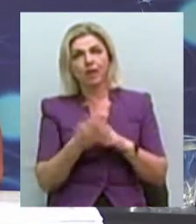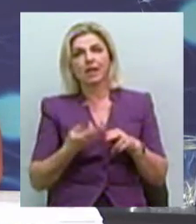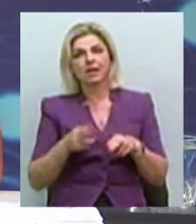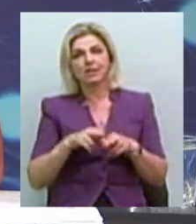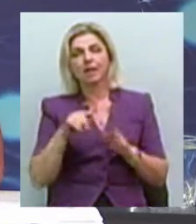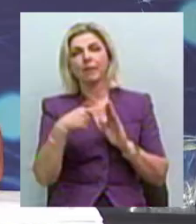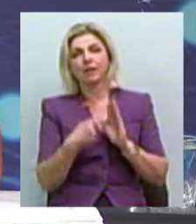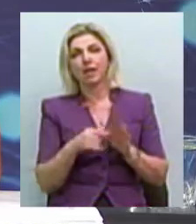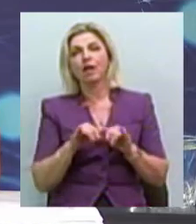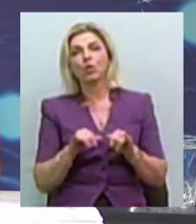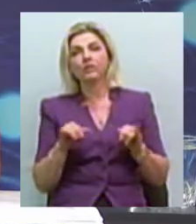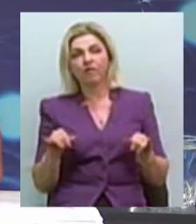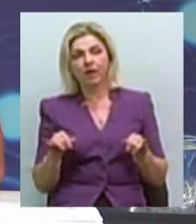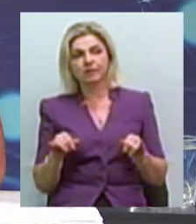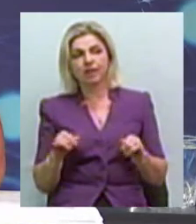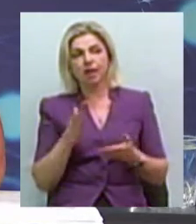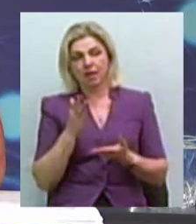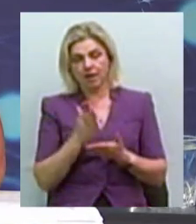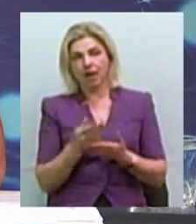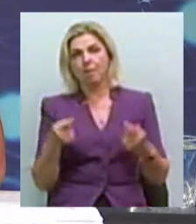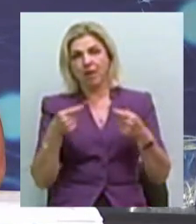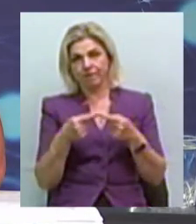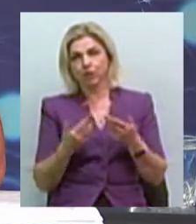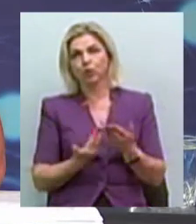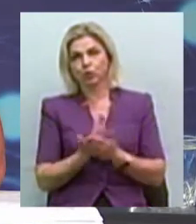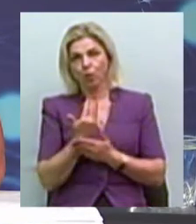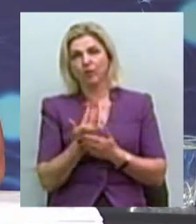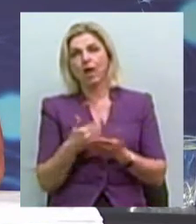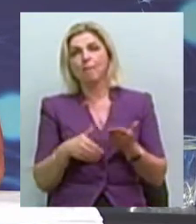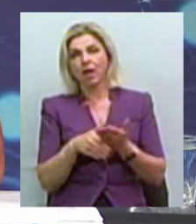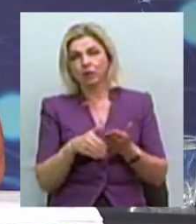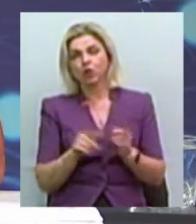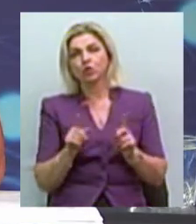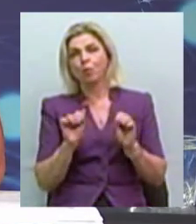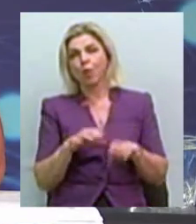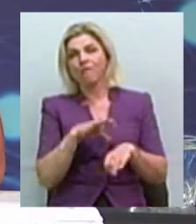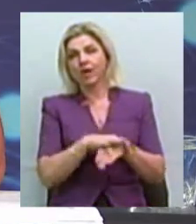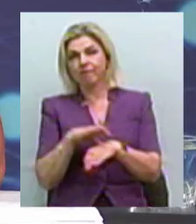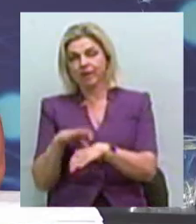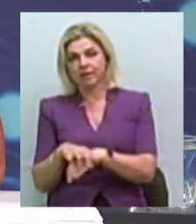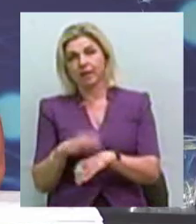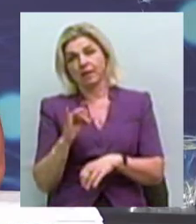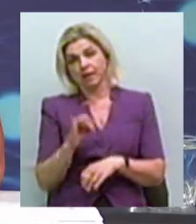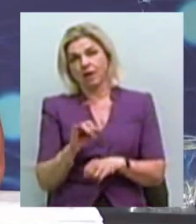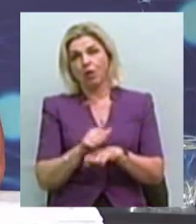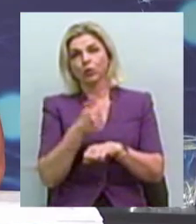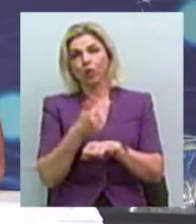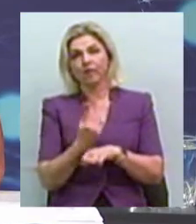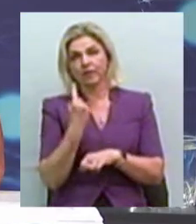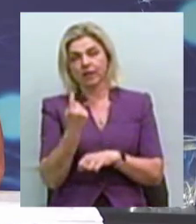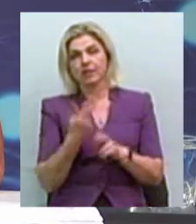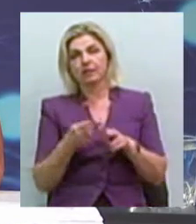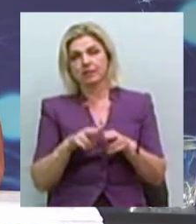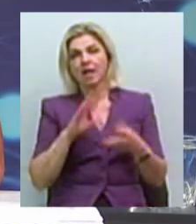воно розвивається, є певні нові методи, допомоги яких можна виявити. І, звичайно, найголовніше – це